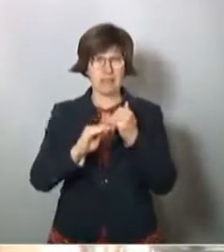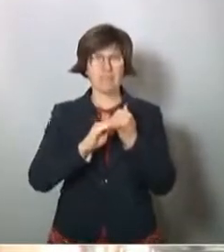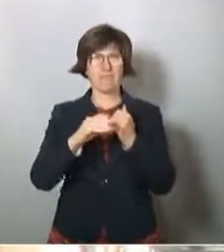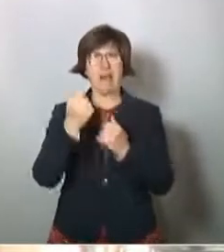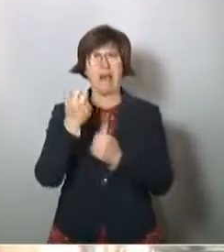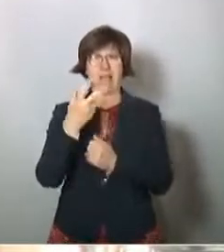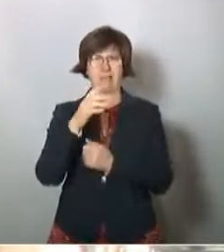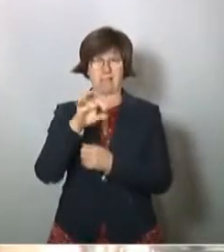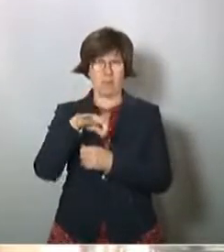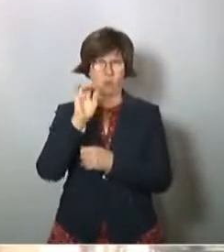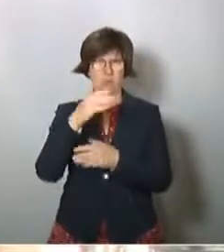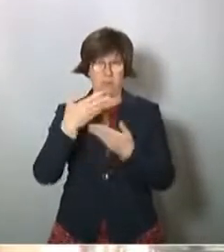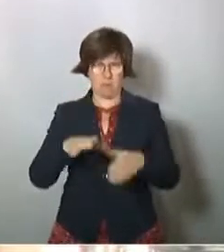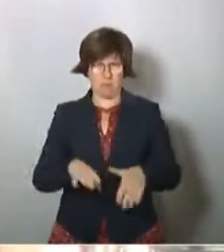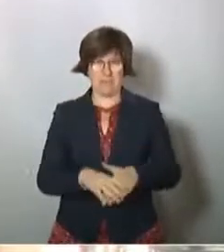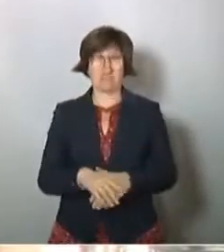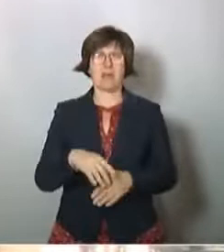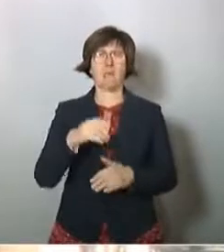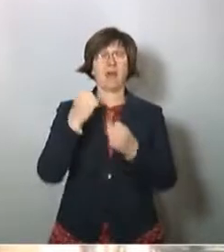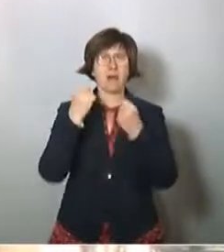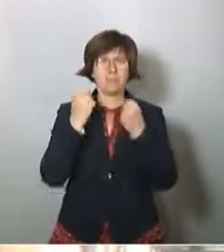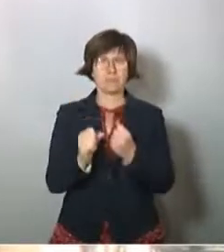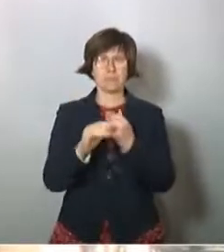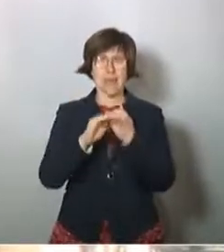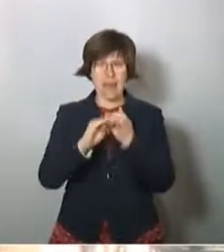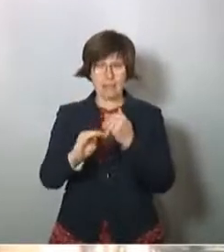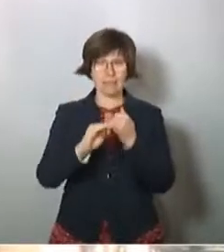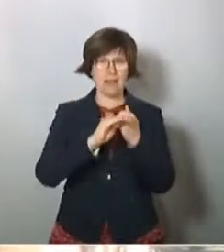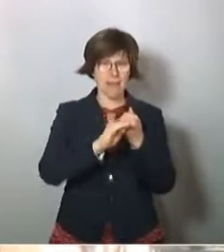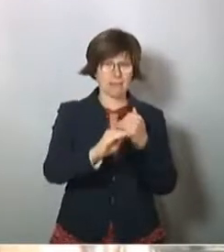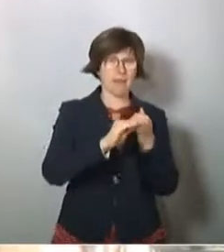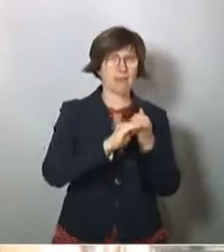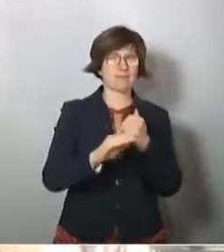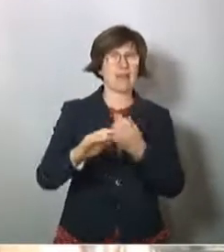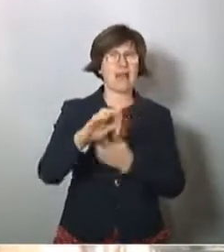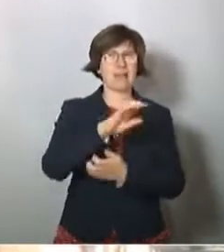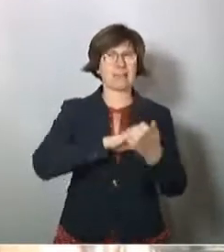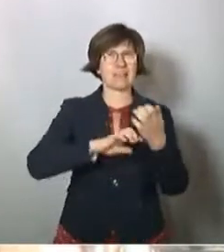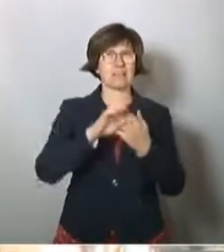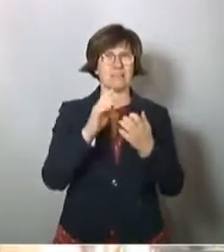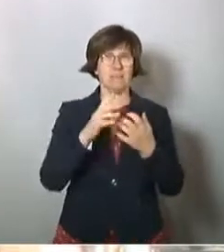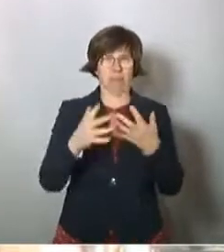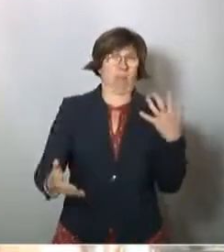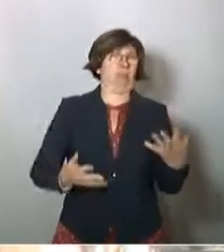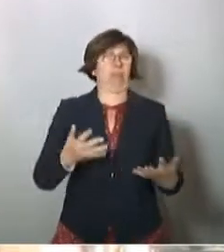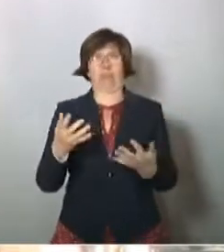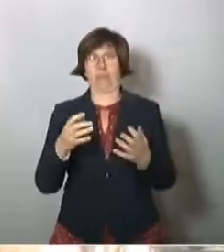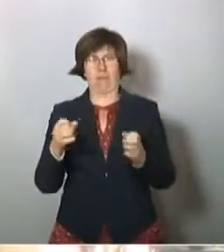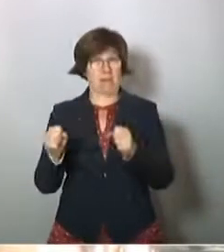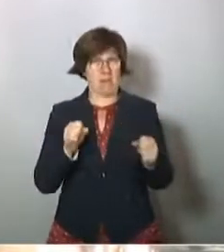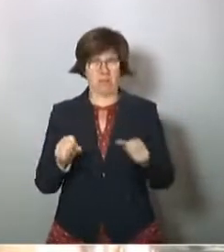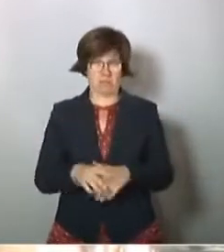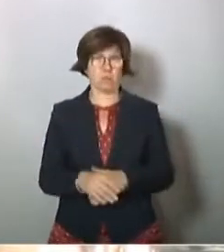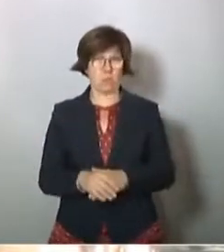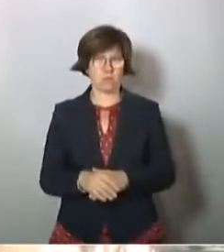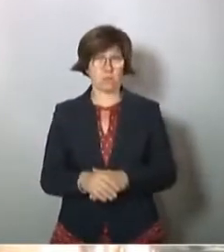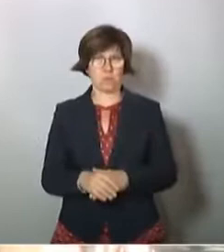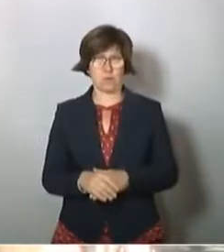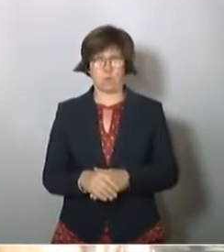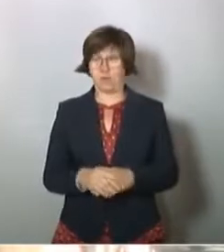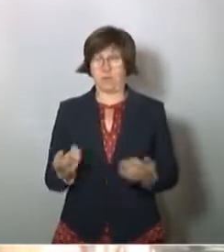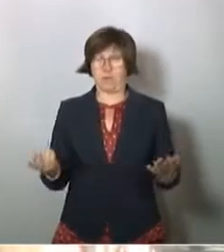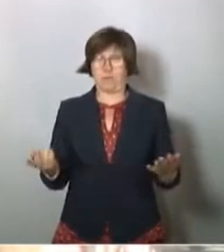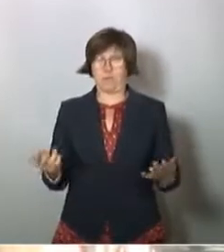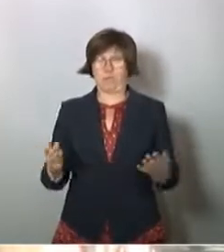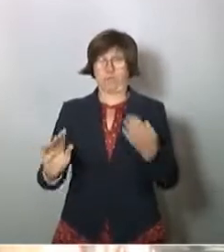einzelne Ausnahmen, aber die meisten Länder haben auf die Krise unvorbereitet reagiert. Die sind mehr oder